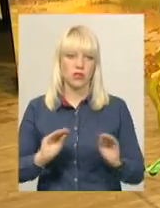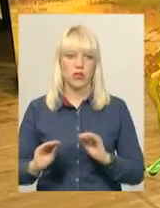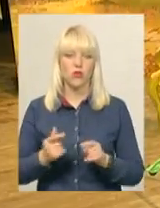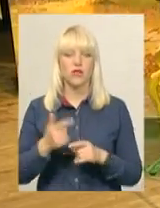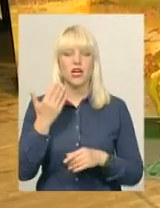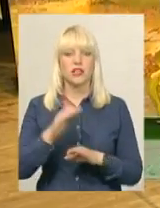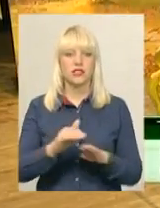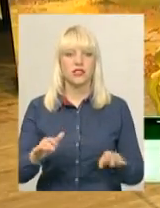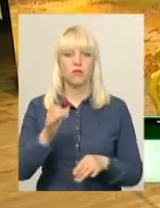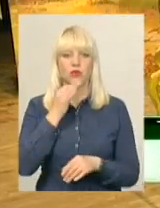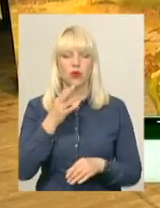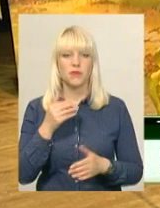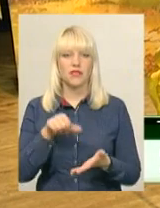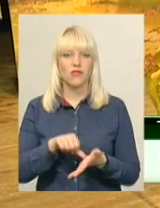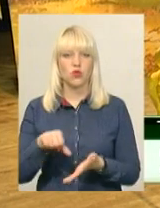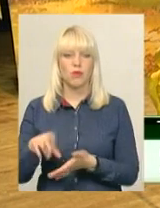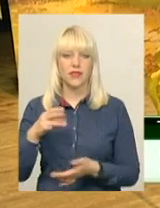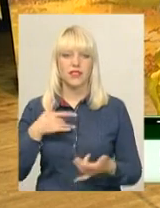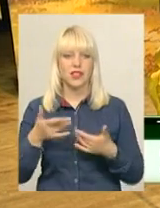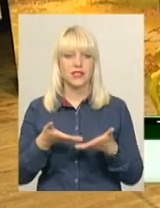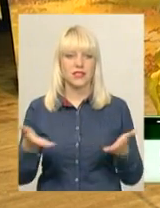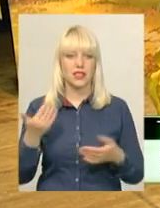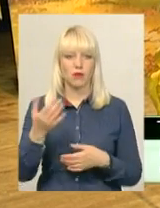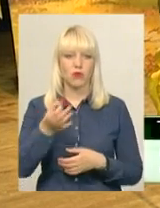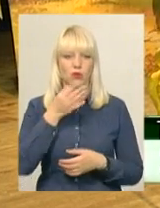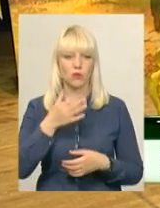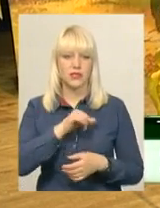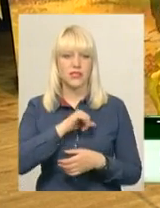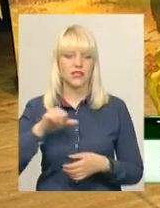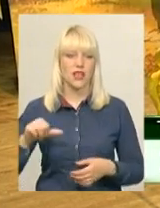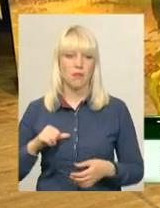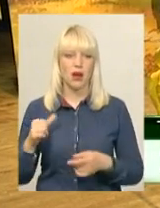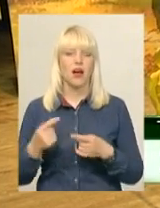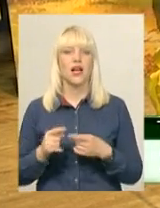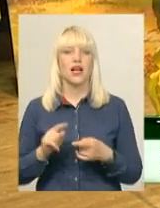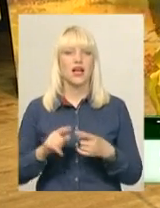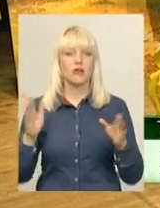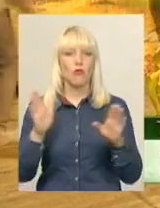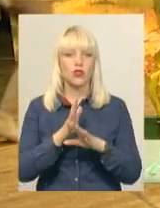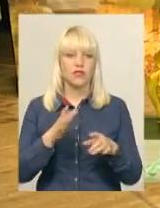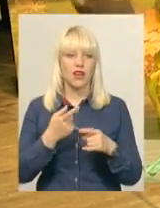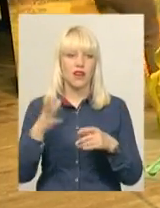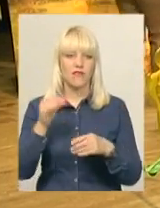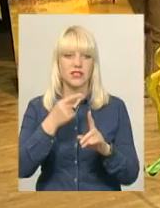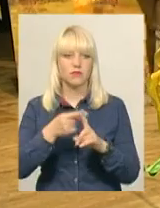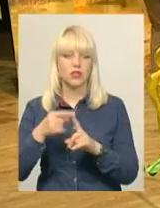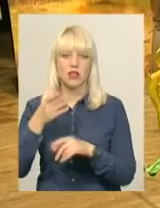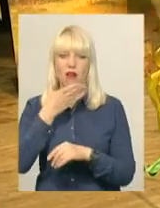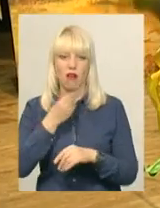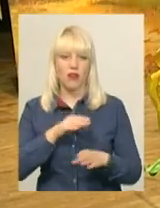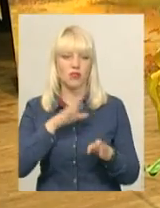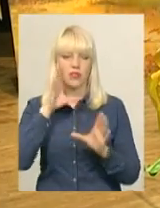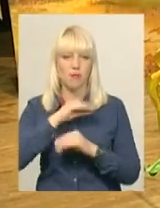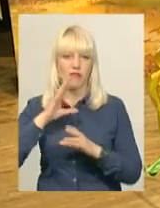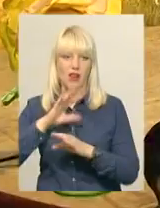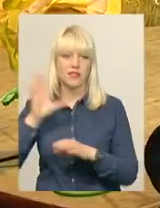Їм подобається дуже виступати на сцені, їм подобається сама атмосфера, весь цей позитив і вони гарно справляються з усіма завданнями,